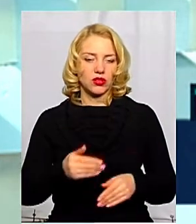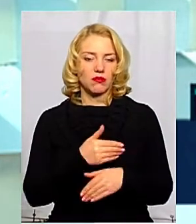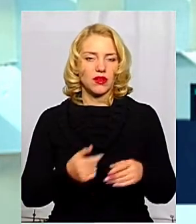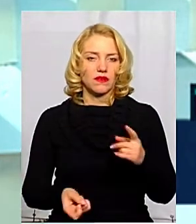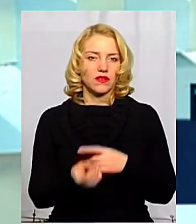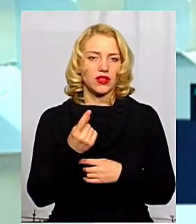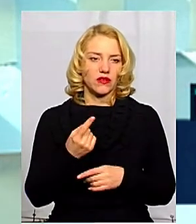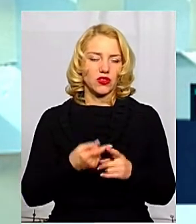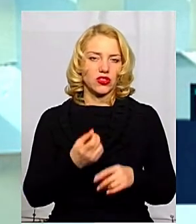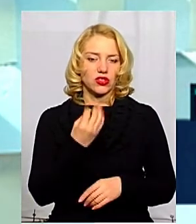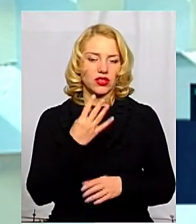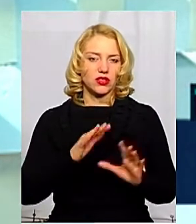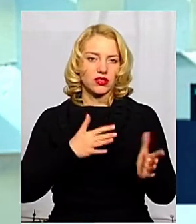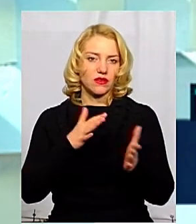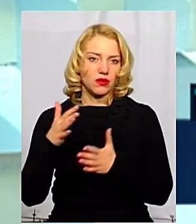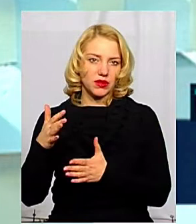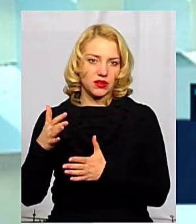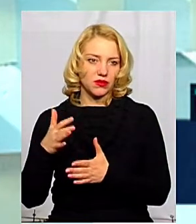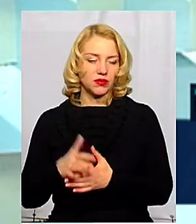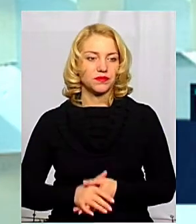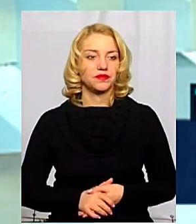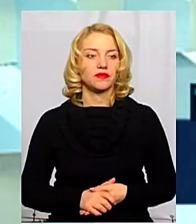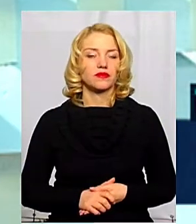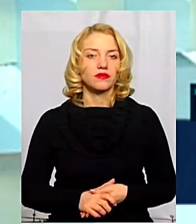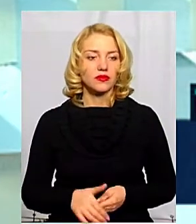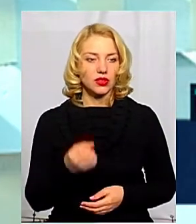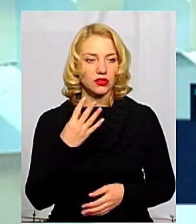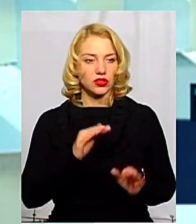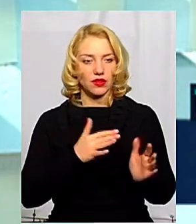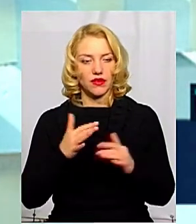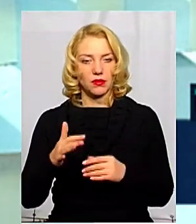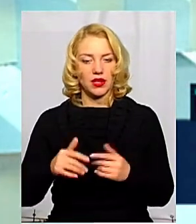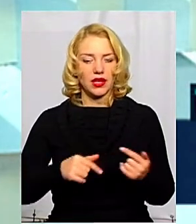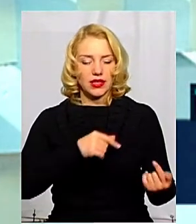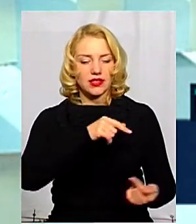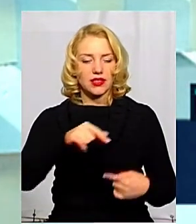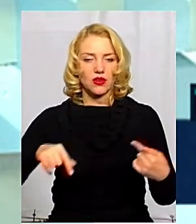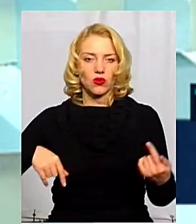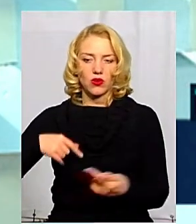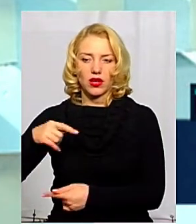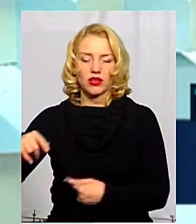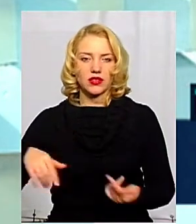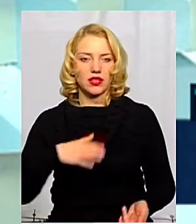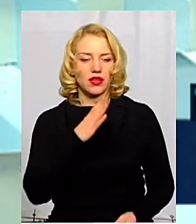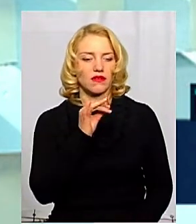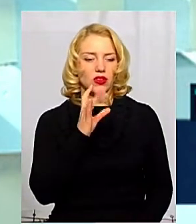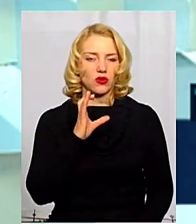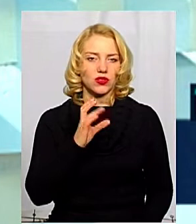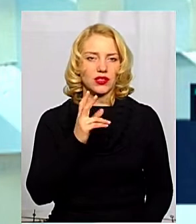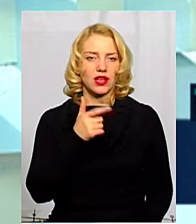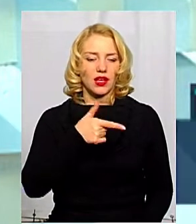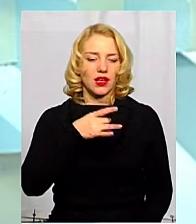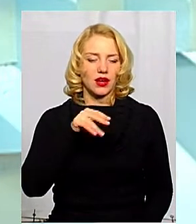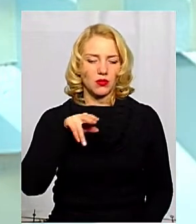виявили 14 випадків циркуляції вірусу грипу типу АH1.